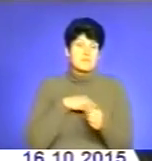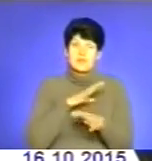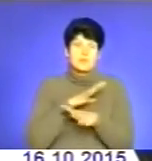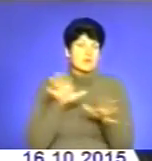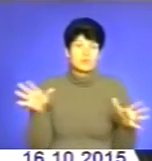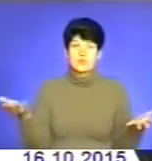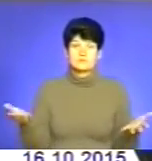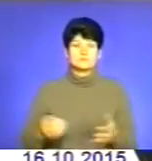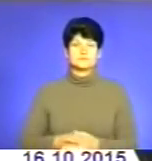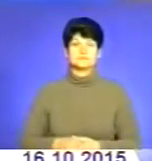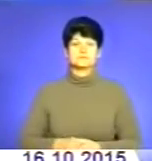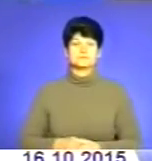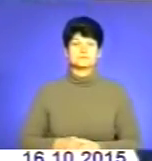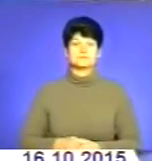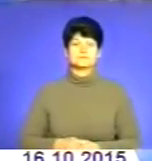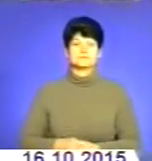не було.